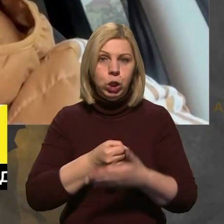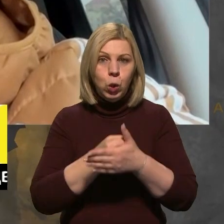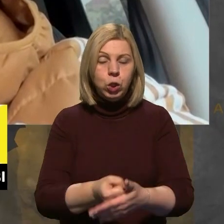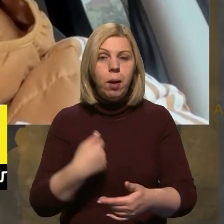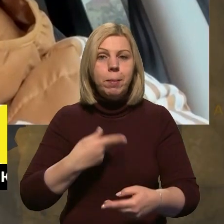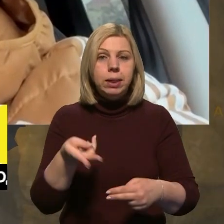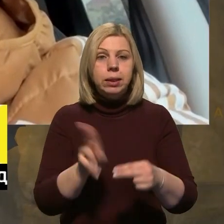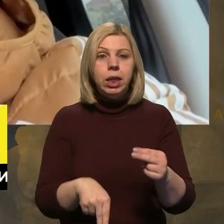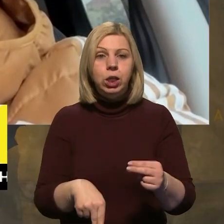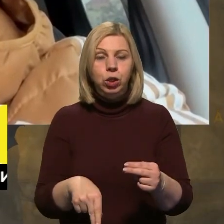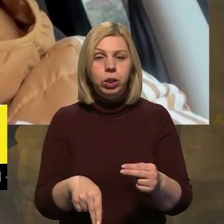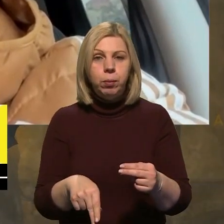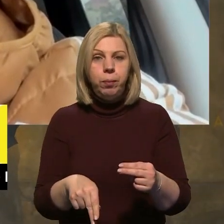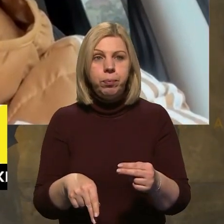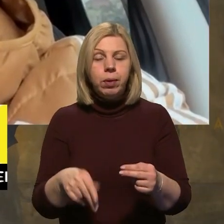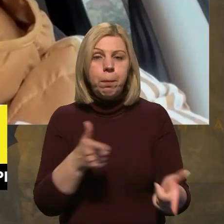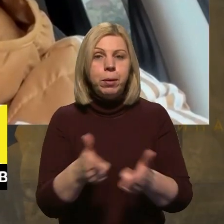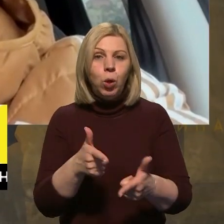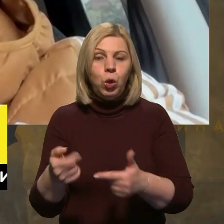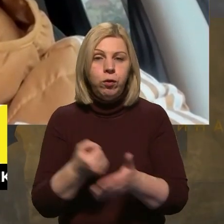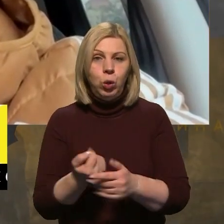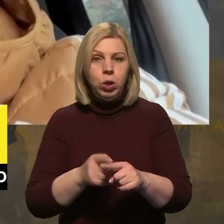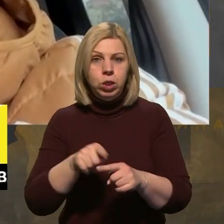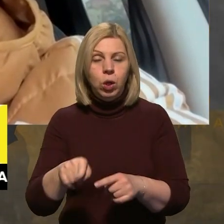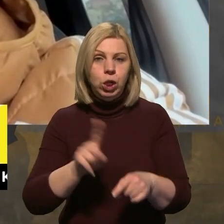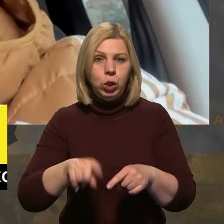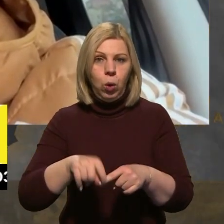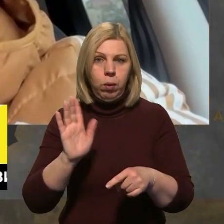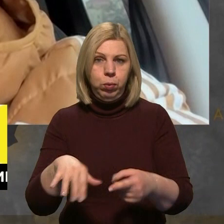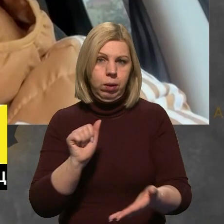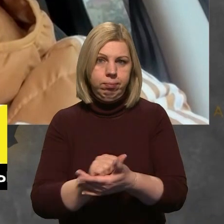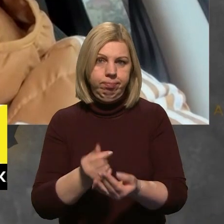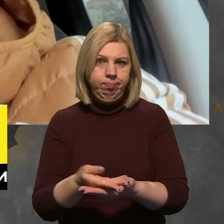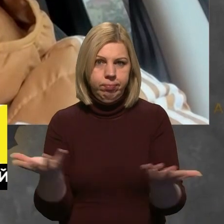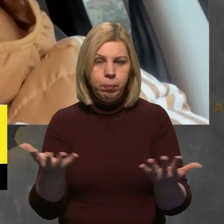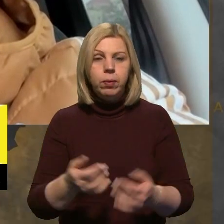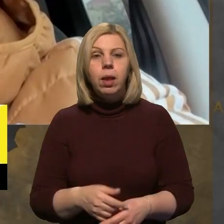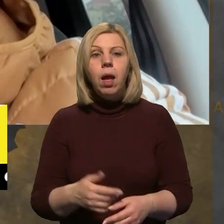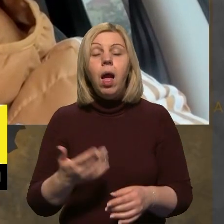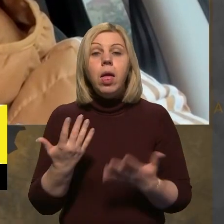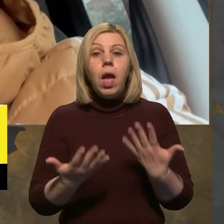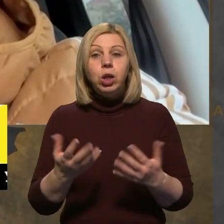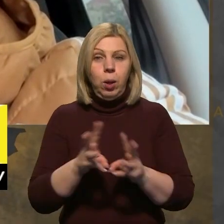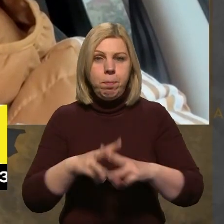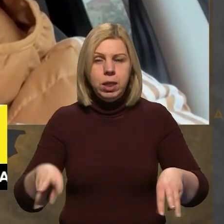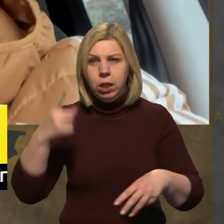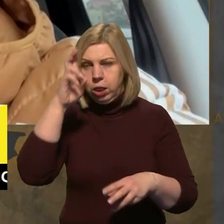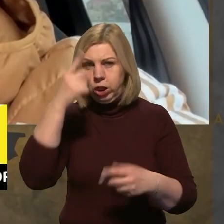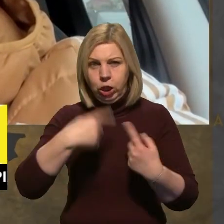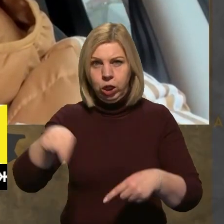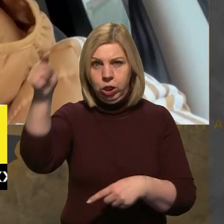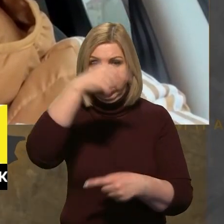закінчуємо підготовку до цього і скоро будемо публікувати. Якщо уряд інших країн